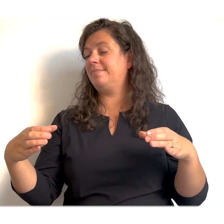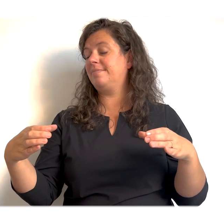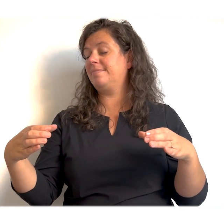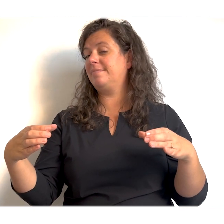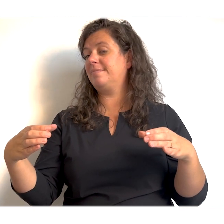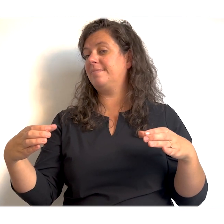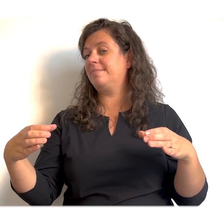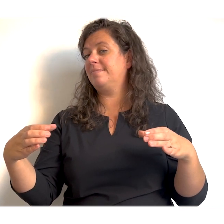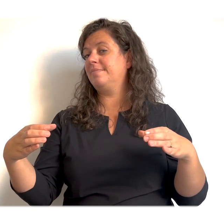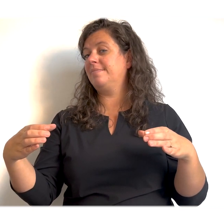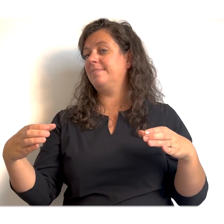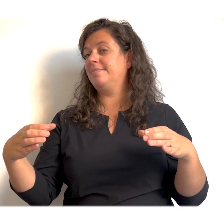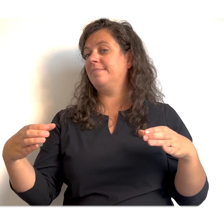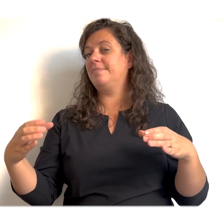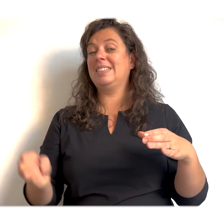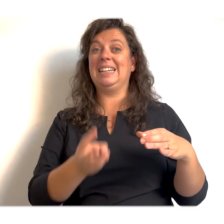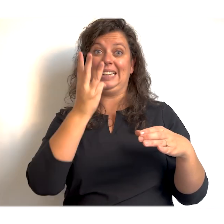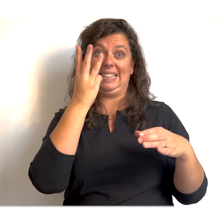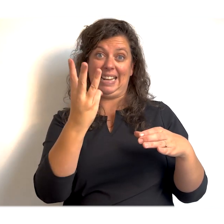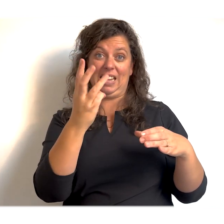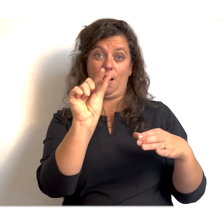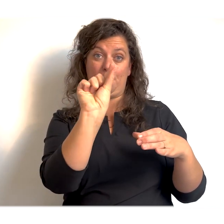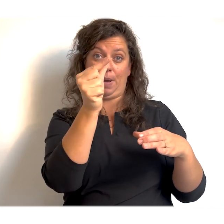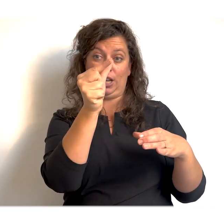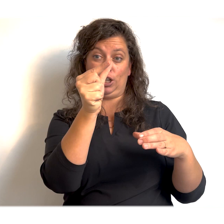En drie balletjes.